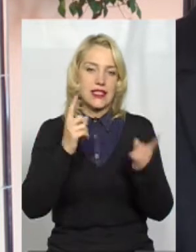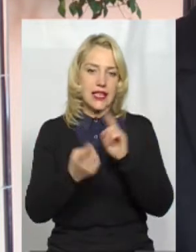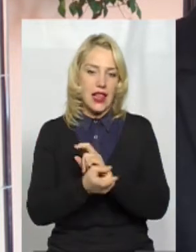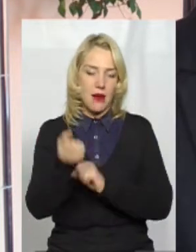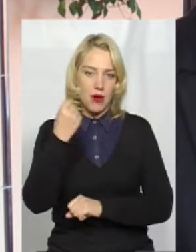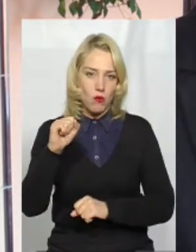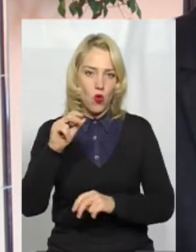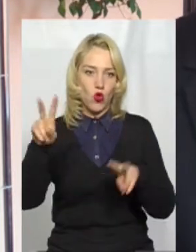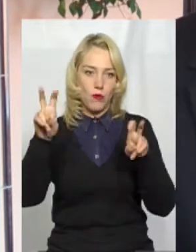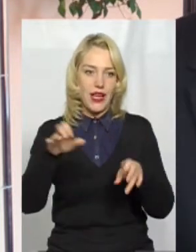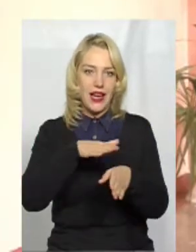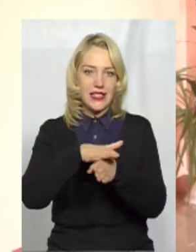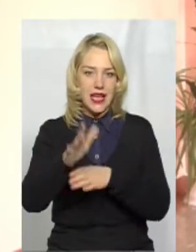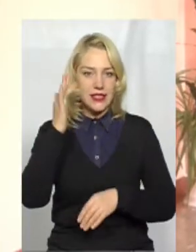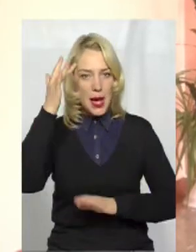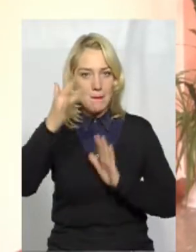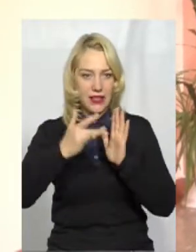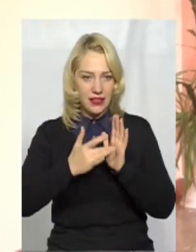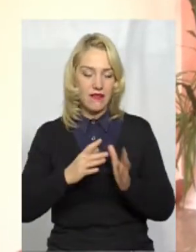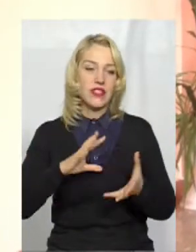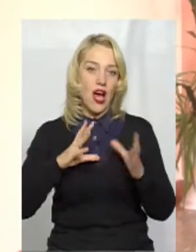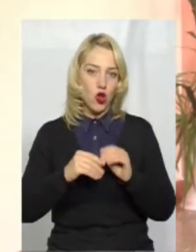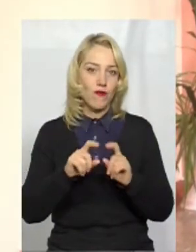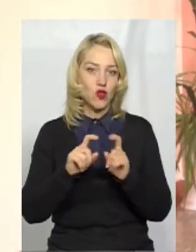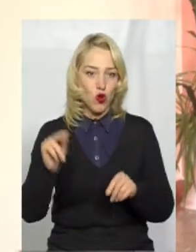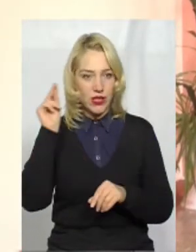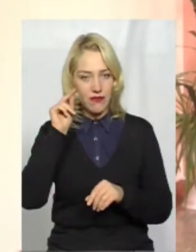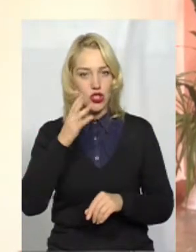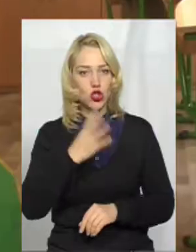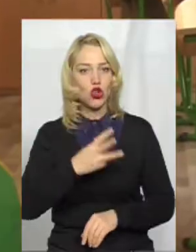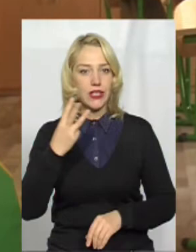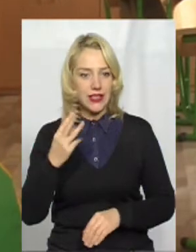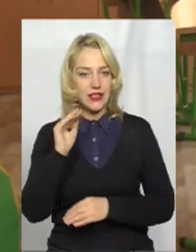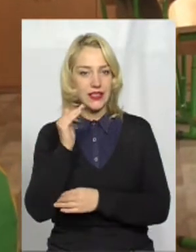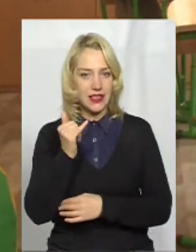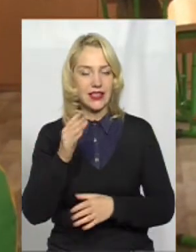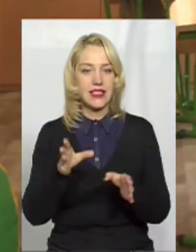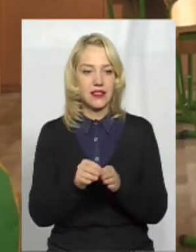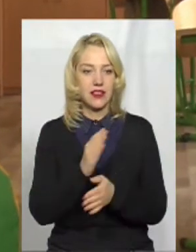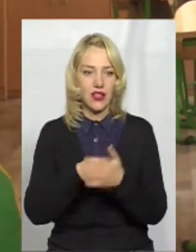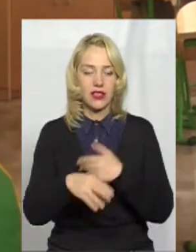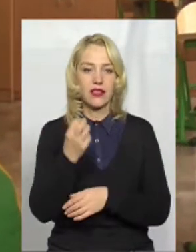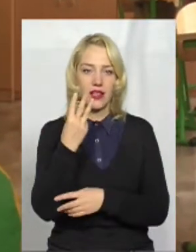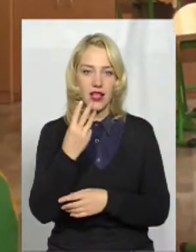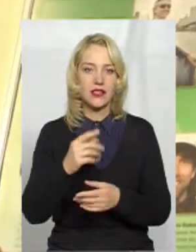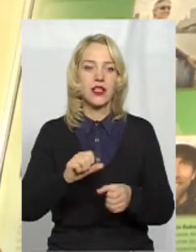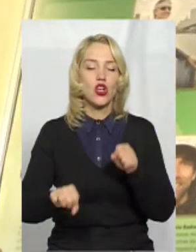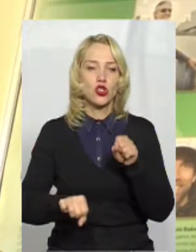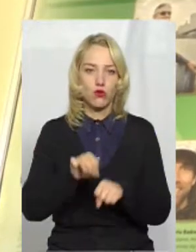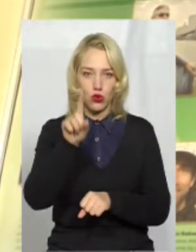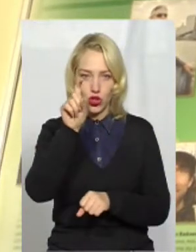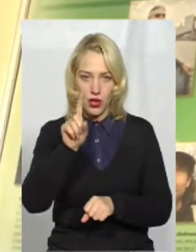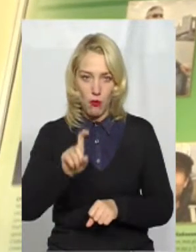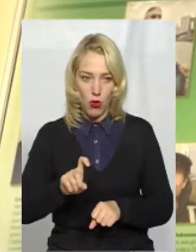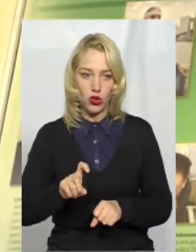номінації «Реалізація мрії». Загалом у школі навчається 43 дитини з інолітністю, серед таких 13 з порушенням опорно-рухового апарату,